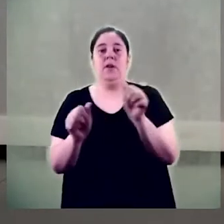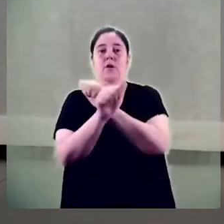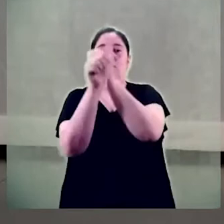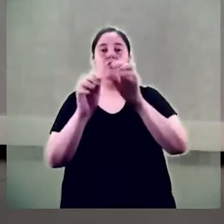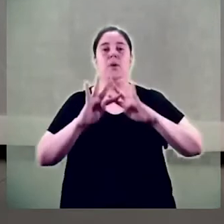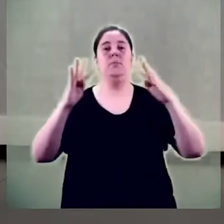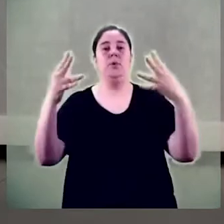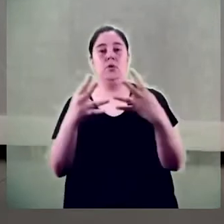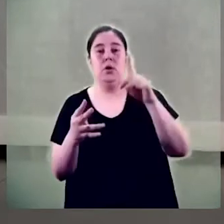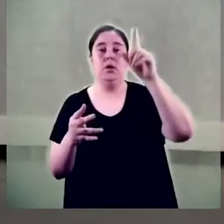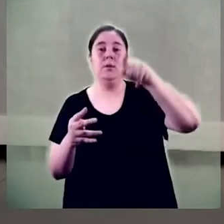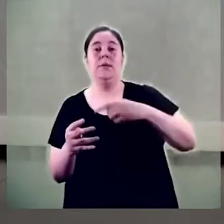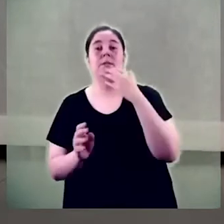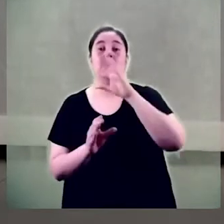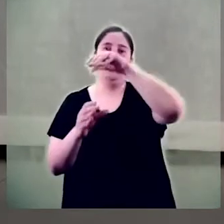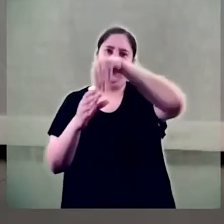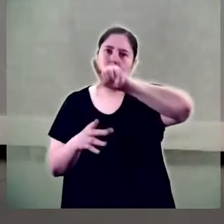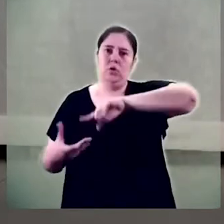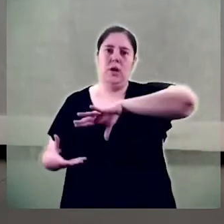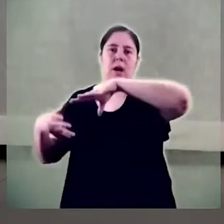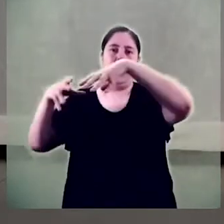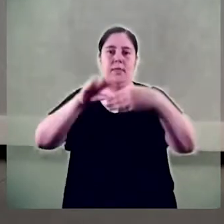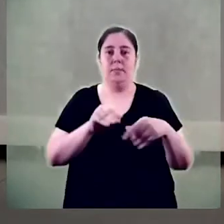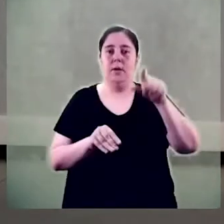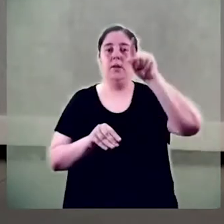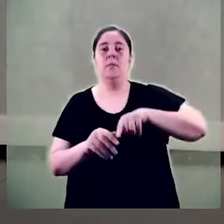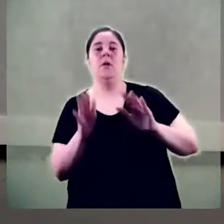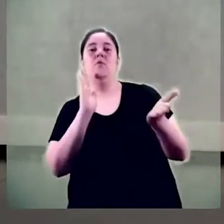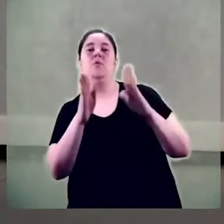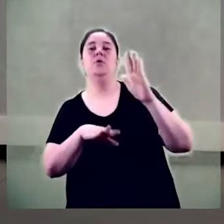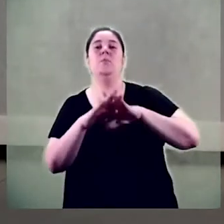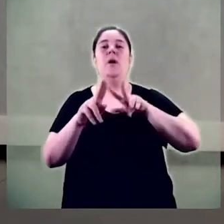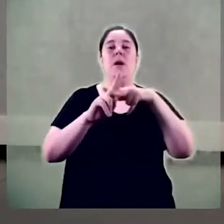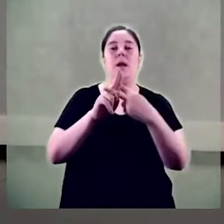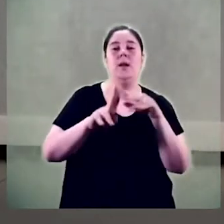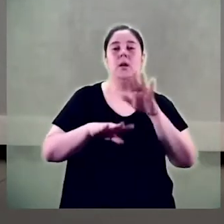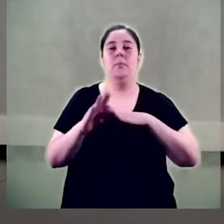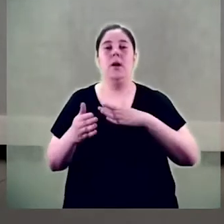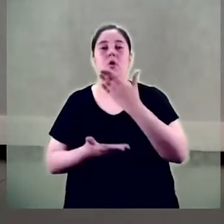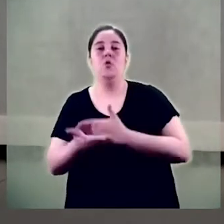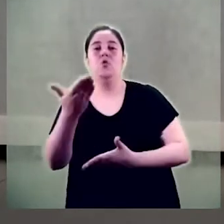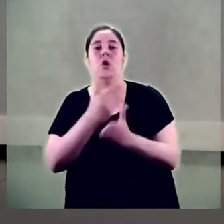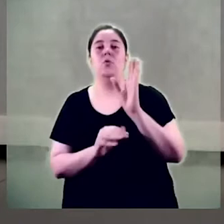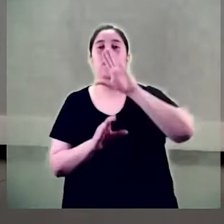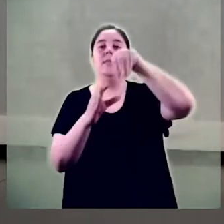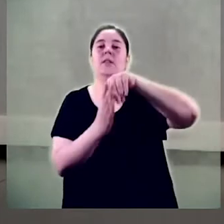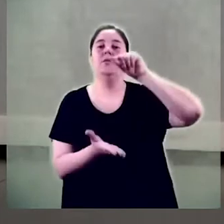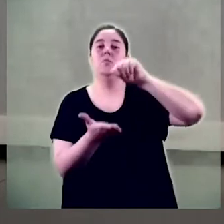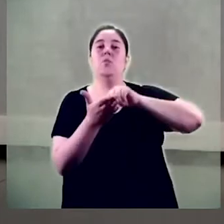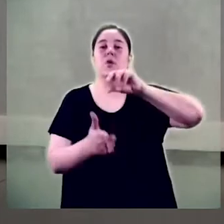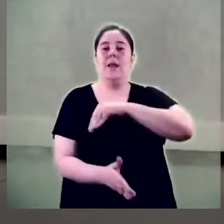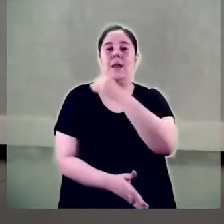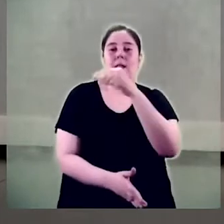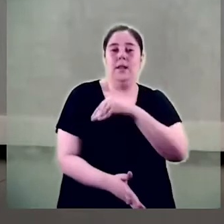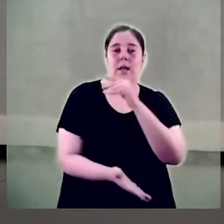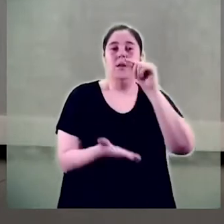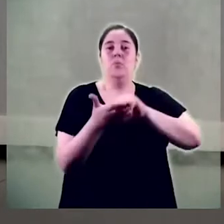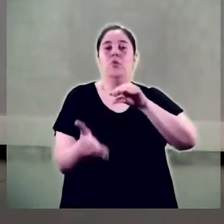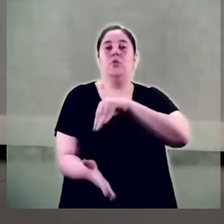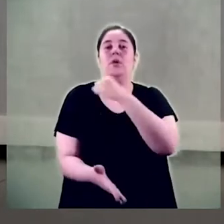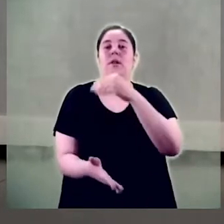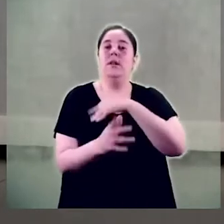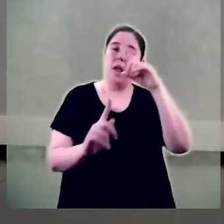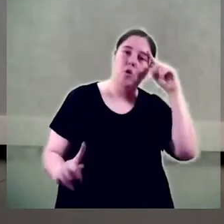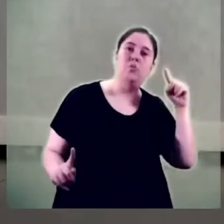continguts quan ha estat necessari com en la formació d'eines per col·laborar al Punt Lila en què es va adaptar i es va focalitzar en la prevenció de les